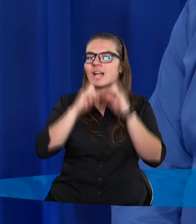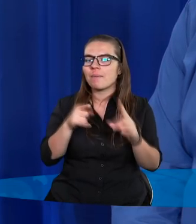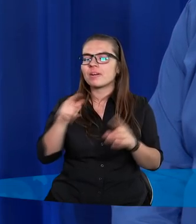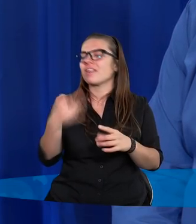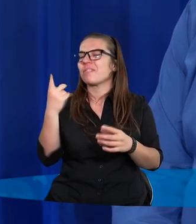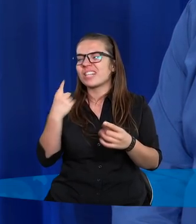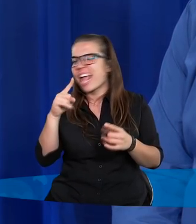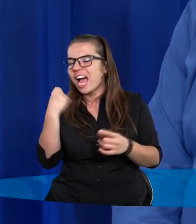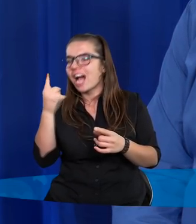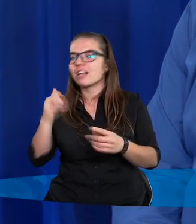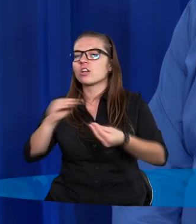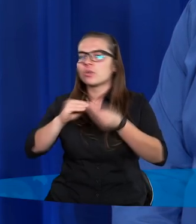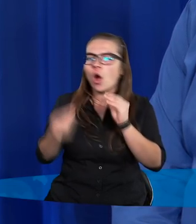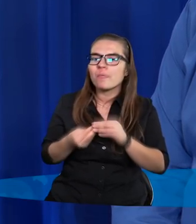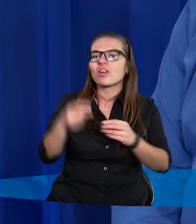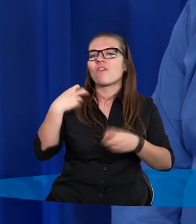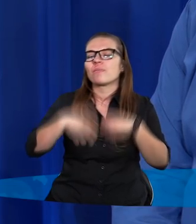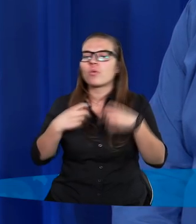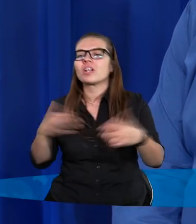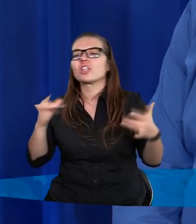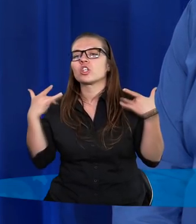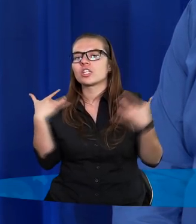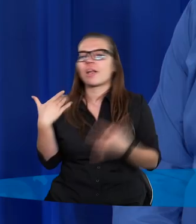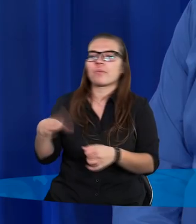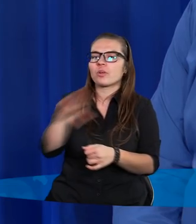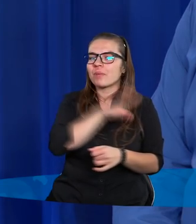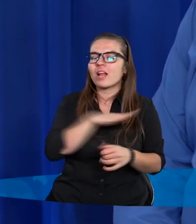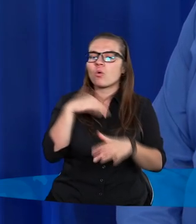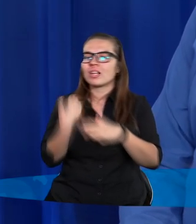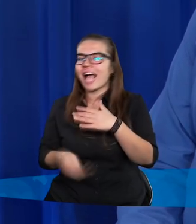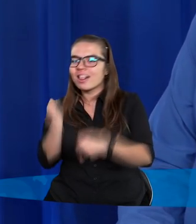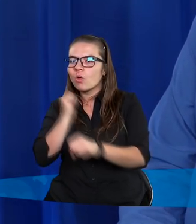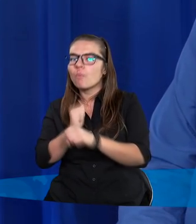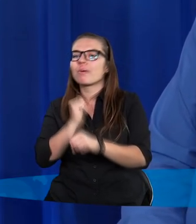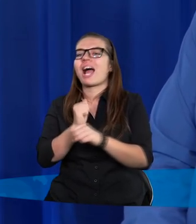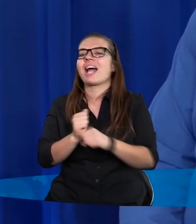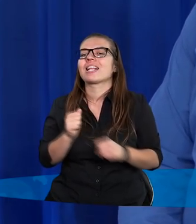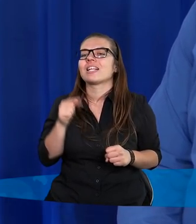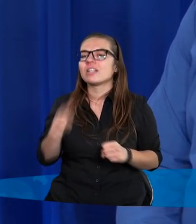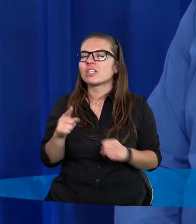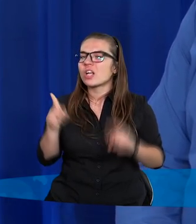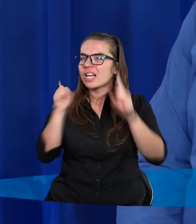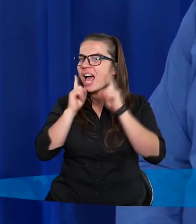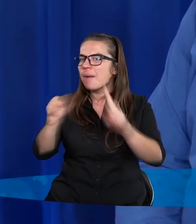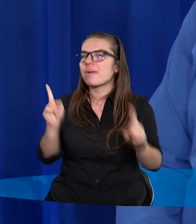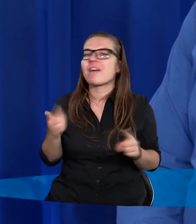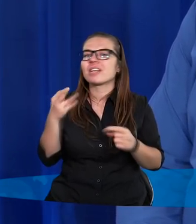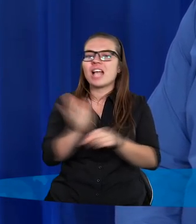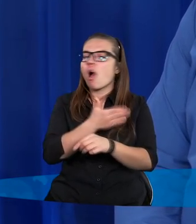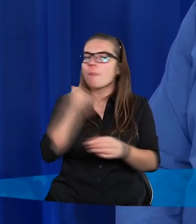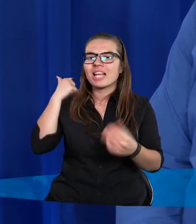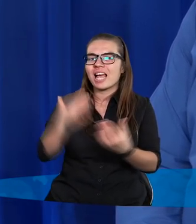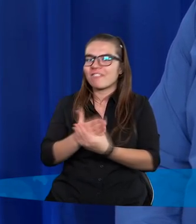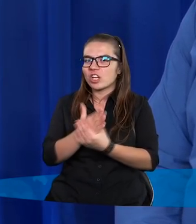nieraz skomplikowanym, z chorobami, ze śmiercią bliskich, z utratą pracy i to naprawdę nie omija